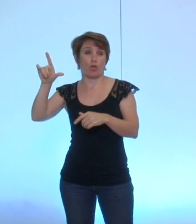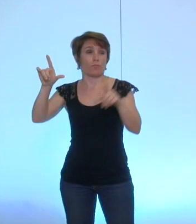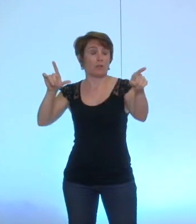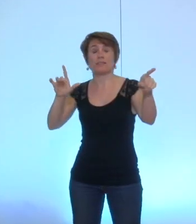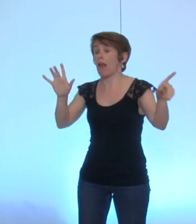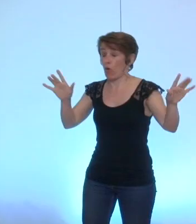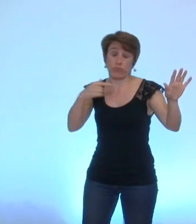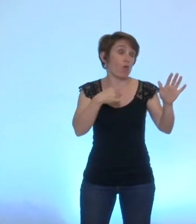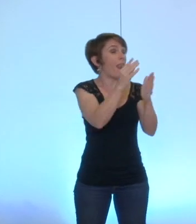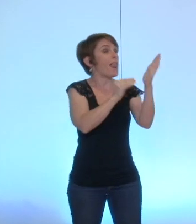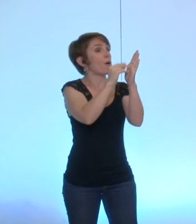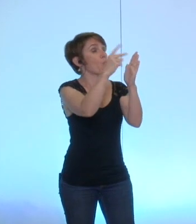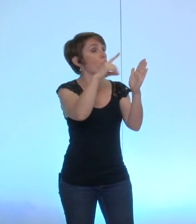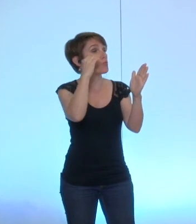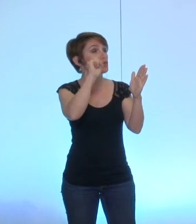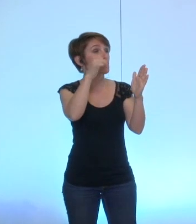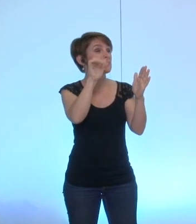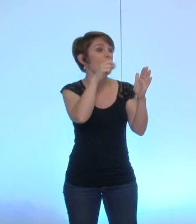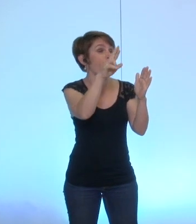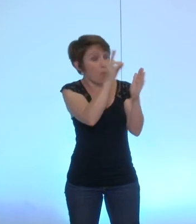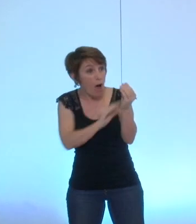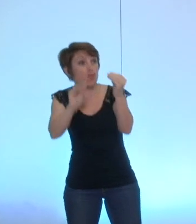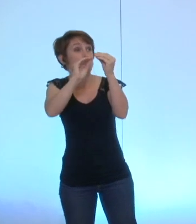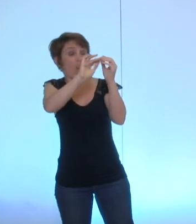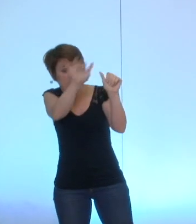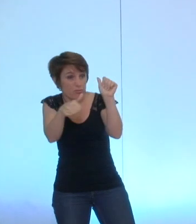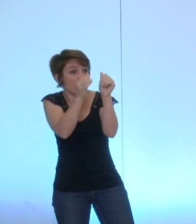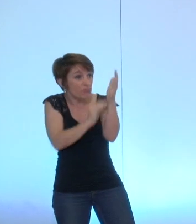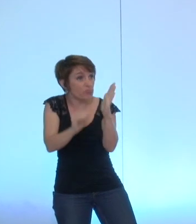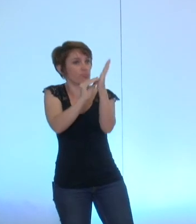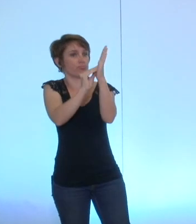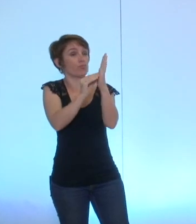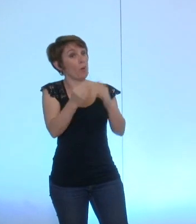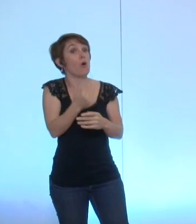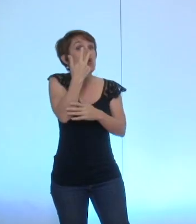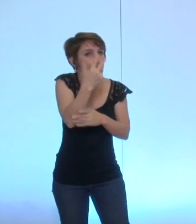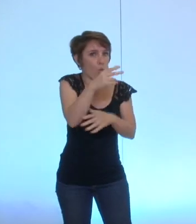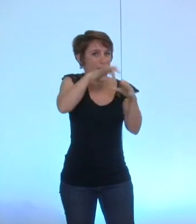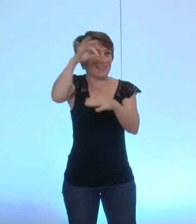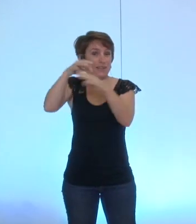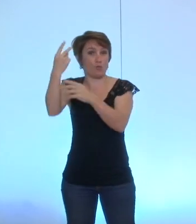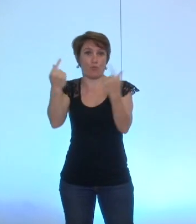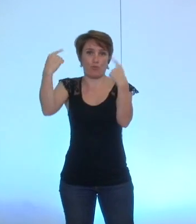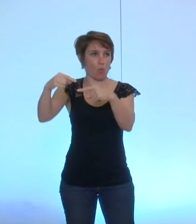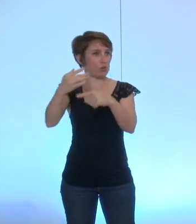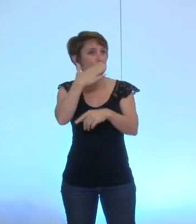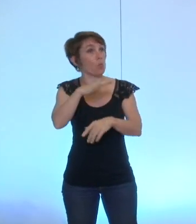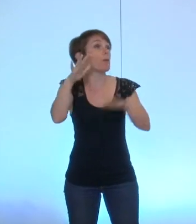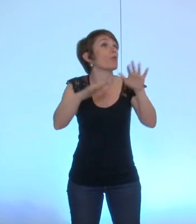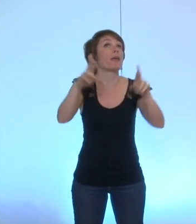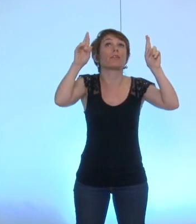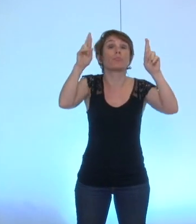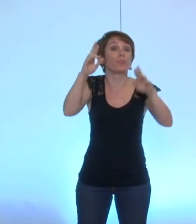Jérôme Safar en lui demandant de bien vouloir mettre trois élus de l'opposition ce qui permettrait peut-être à un élu Front National